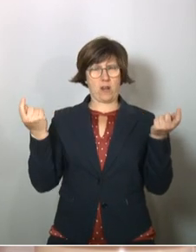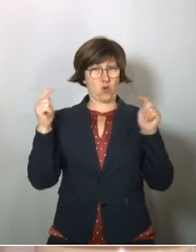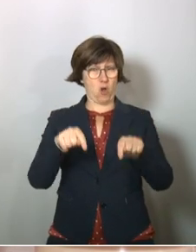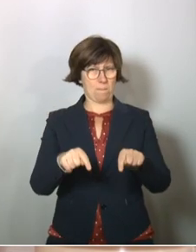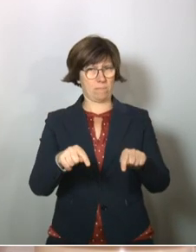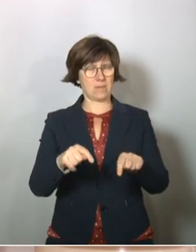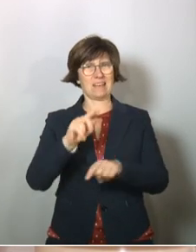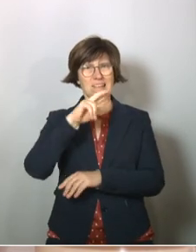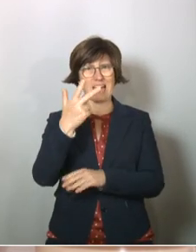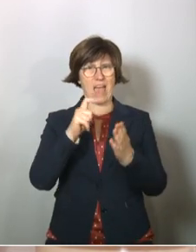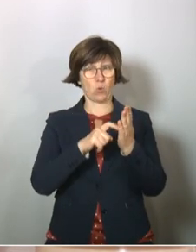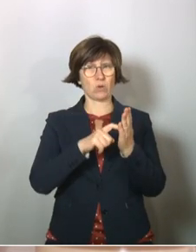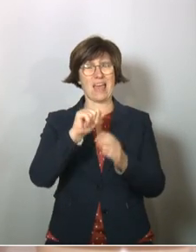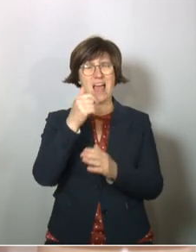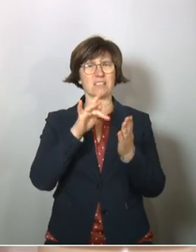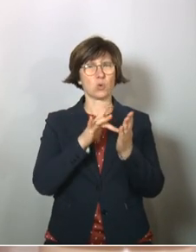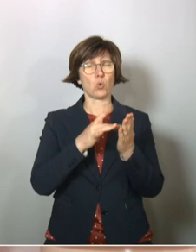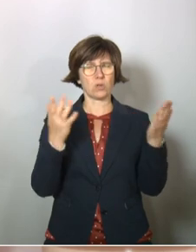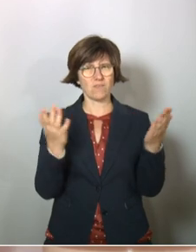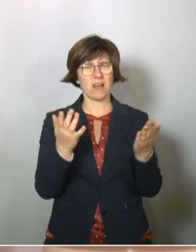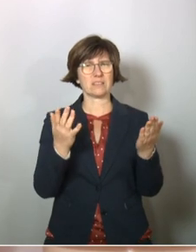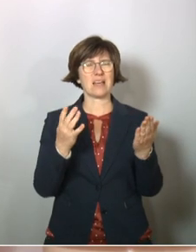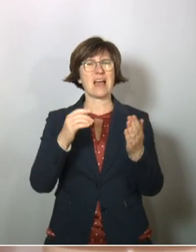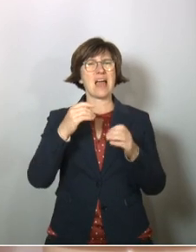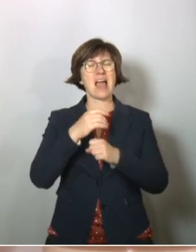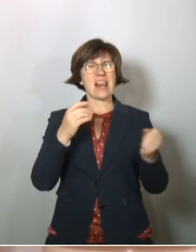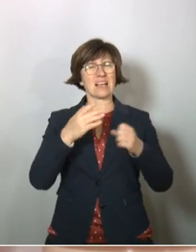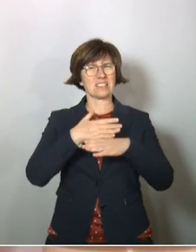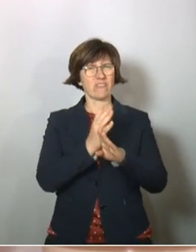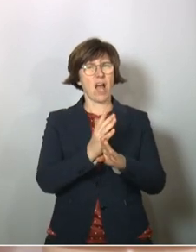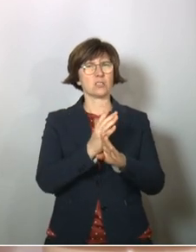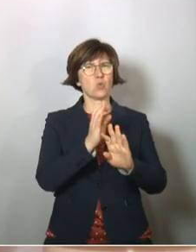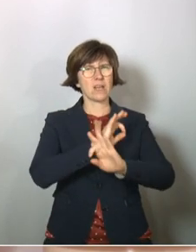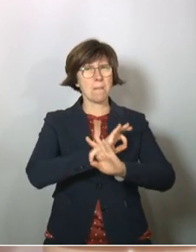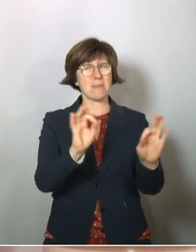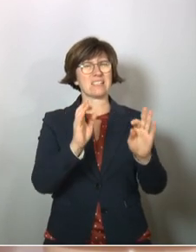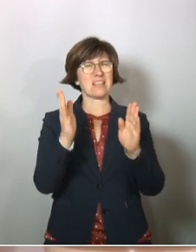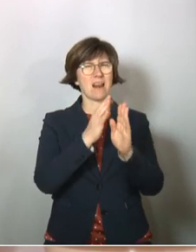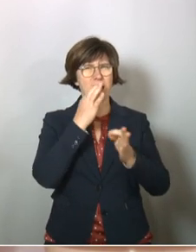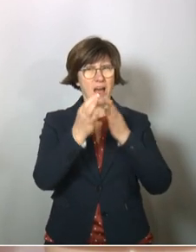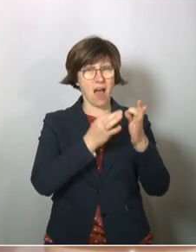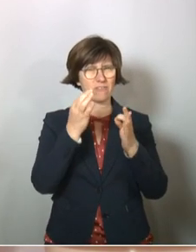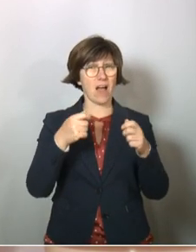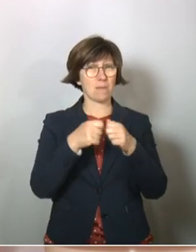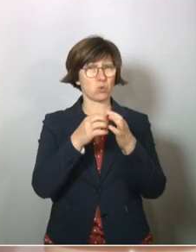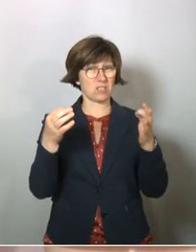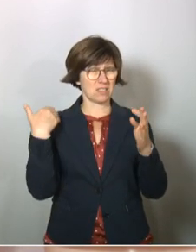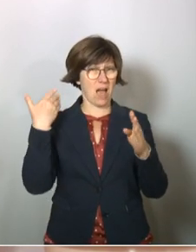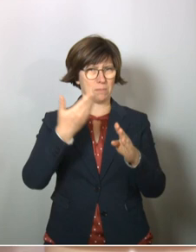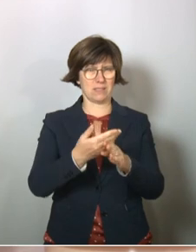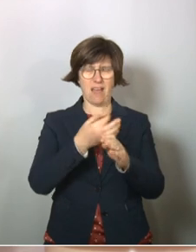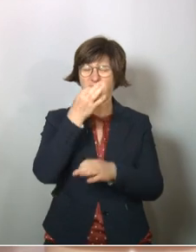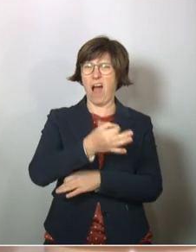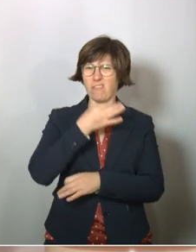zu sein. Das hat drei Gründe. Der erste Grund ist, die Linksfraktion stellt die besten kleinen Anfragen im Bundestag in